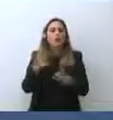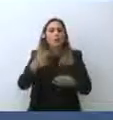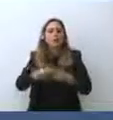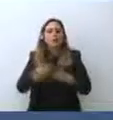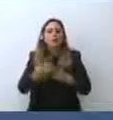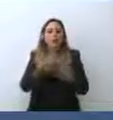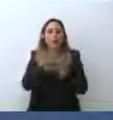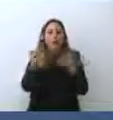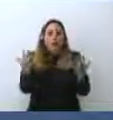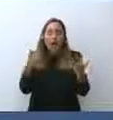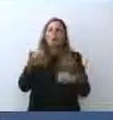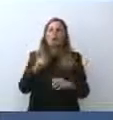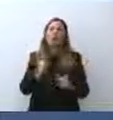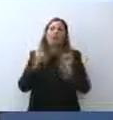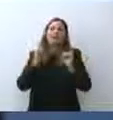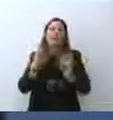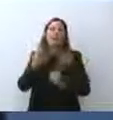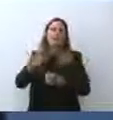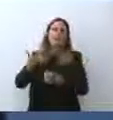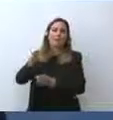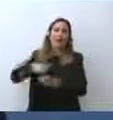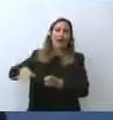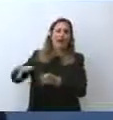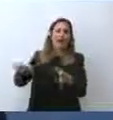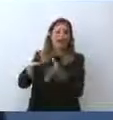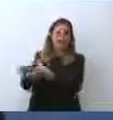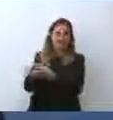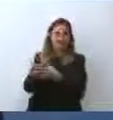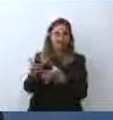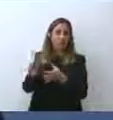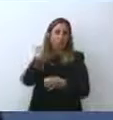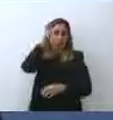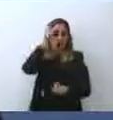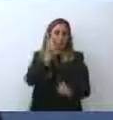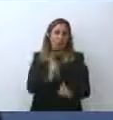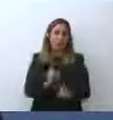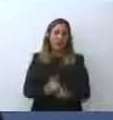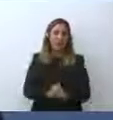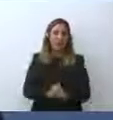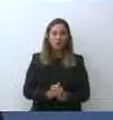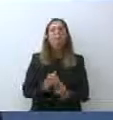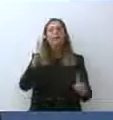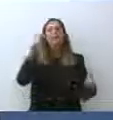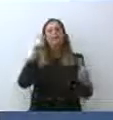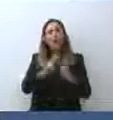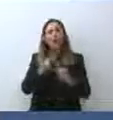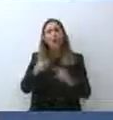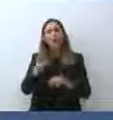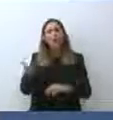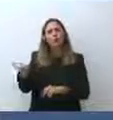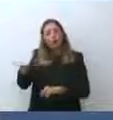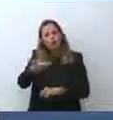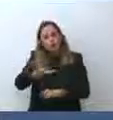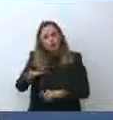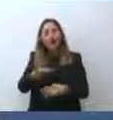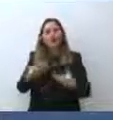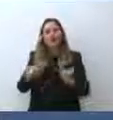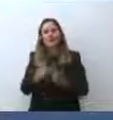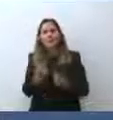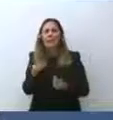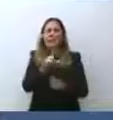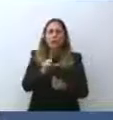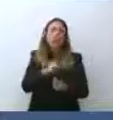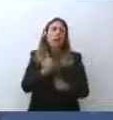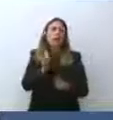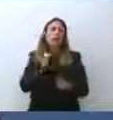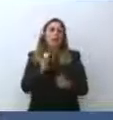di governo. Per quanto riguarda l'incontro con la Lamorgese, secondo me, esprimo un'opinione personale, perché lo devo chiedere alla Ministra della